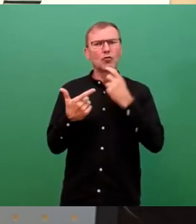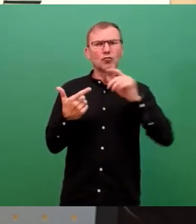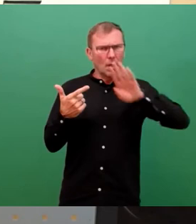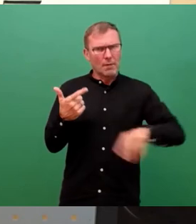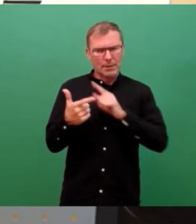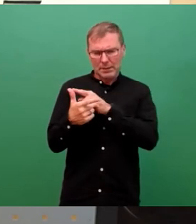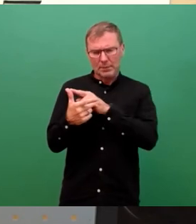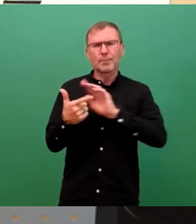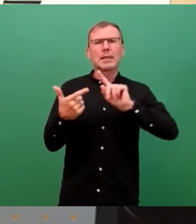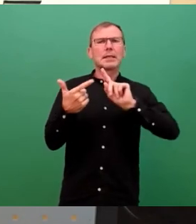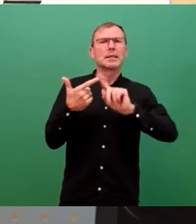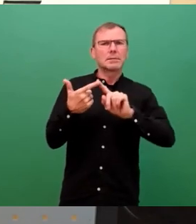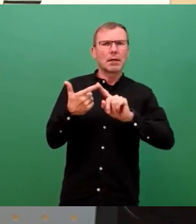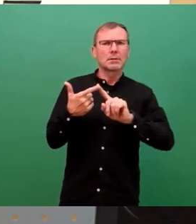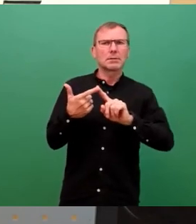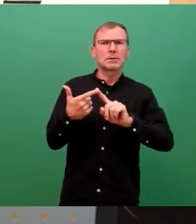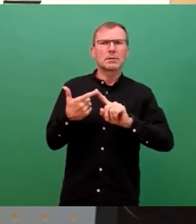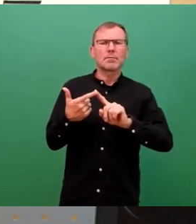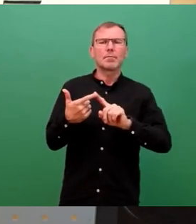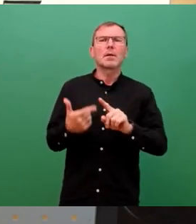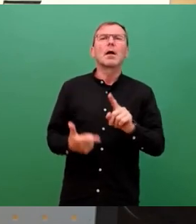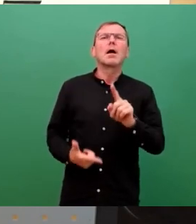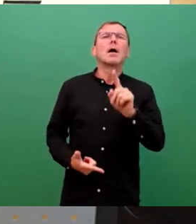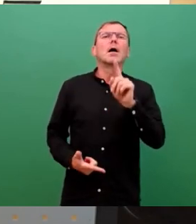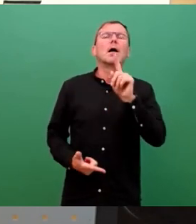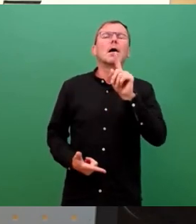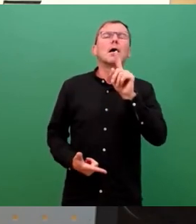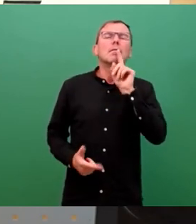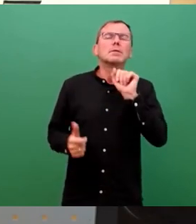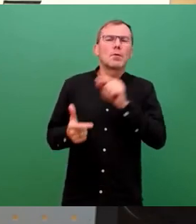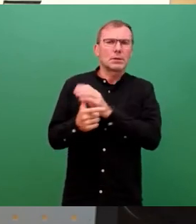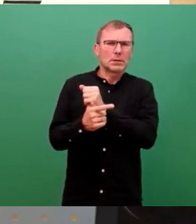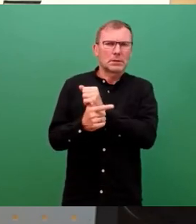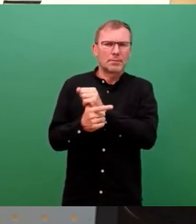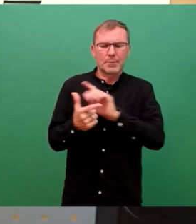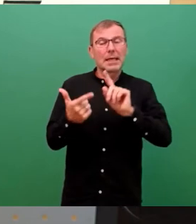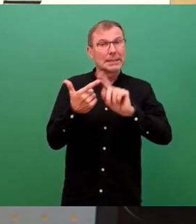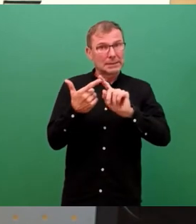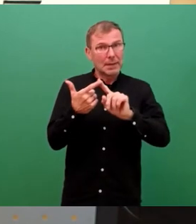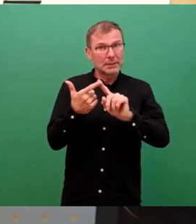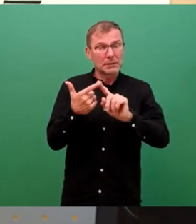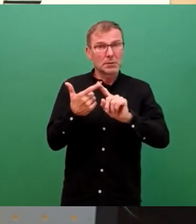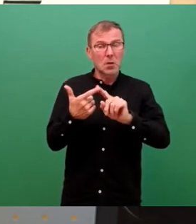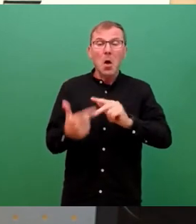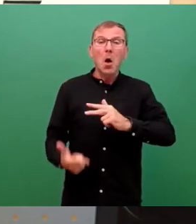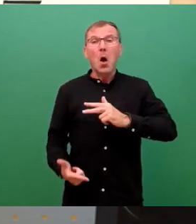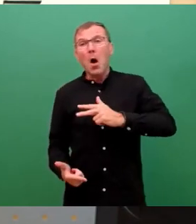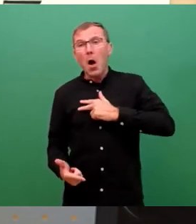es muss natürlich so weit, wie es an der EG-Vermittlerrichtlin möglich ist. Zweitens, ob die Sanktionen Miss Russland,